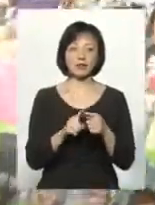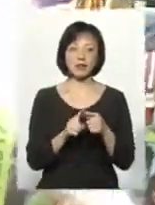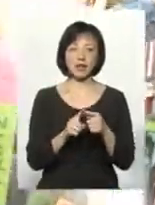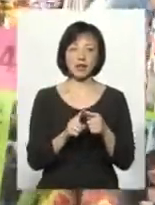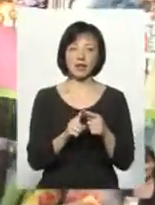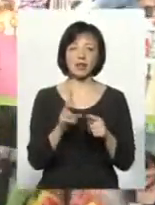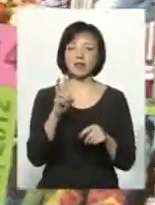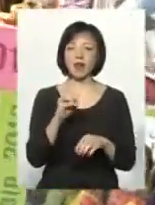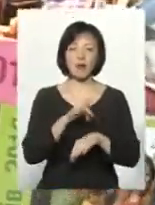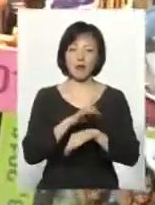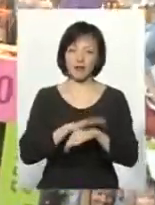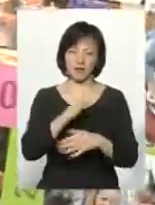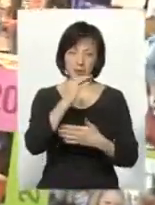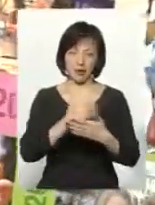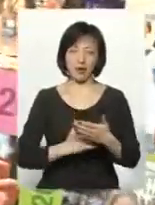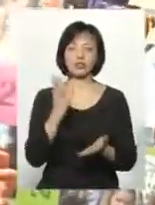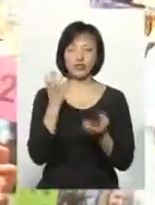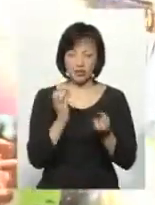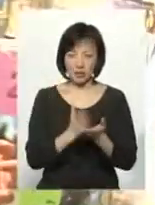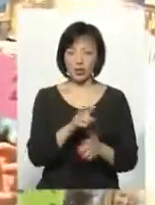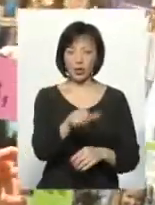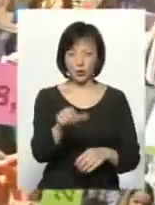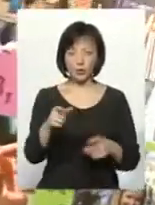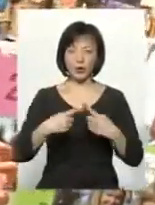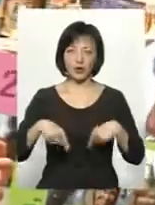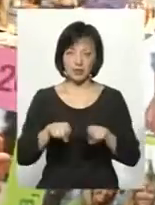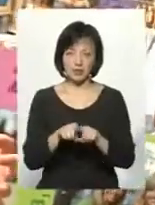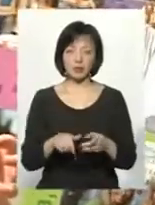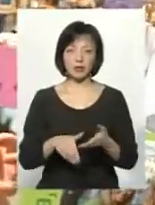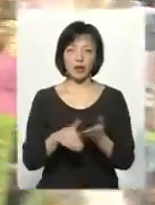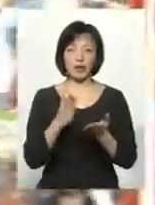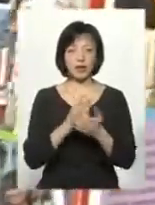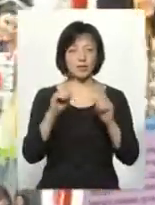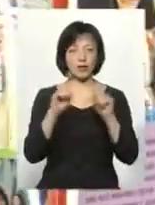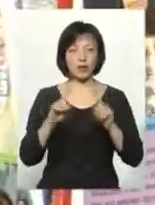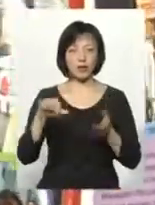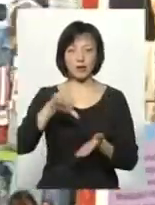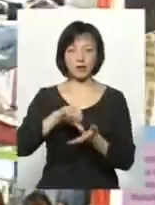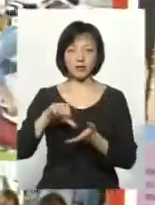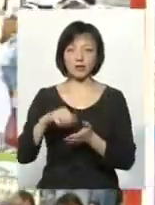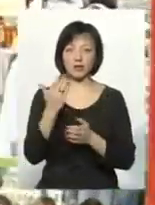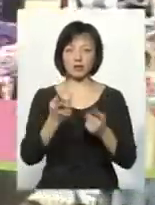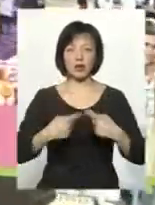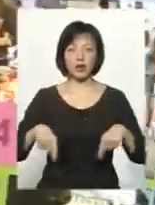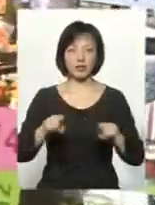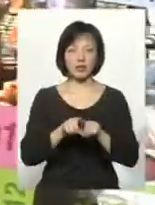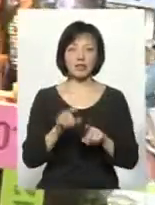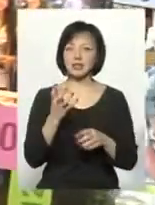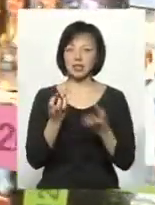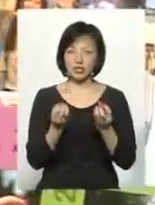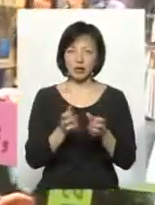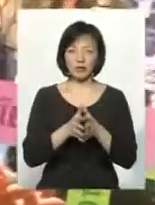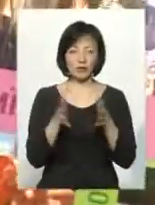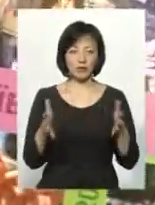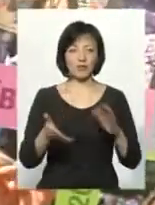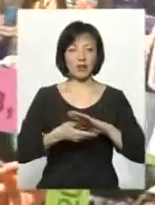вичерпний перелік, є ще люди, організації. Так, бачимо, є і зіркові представники вашої організації. І це ще більше